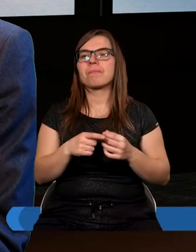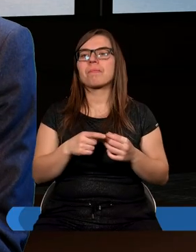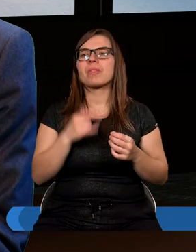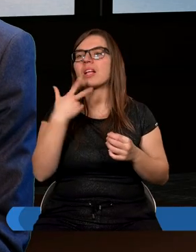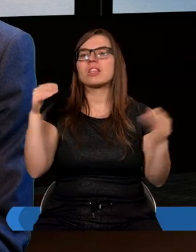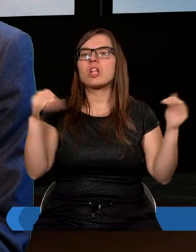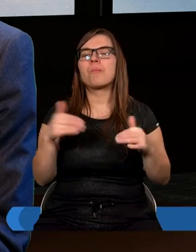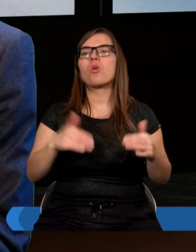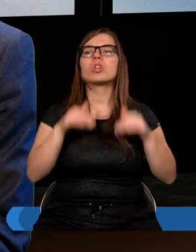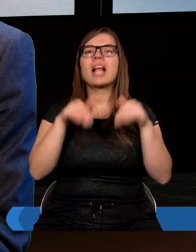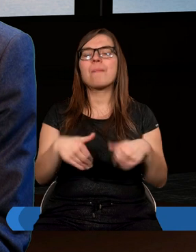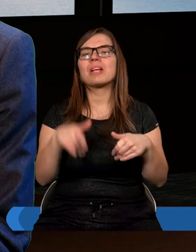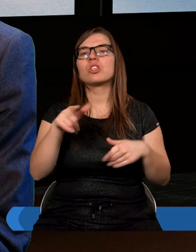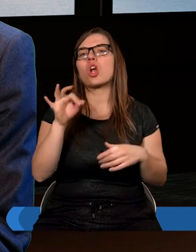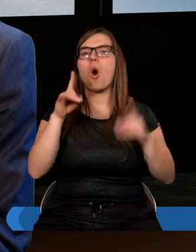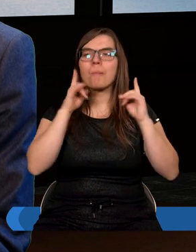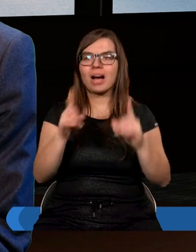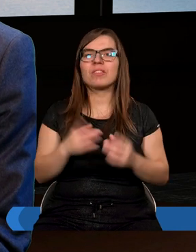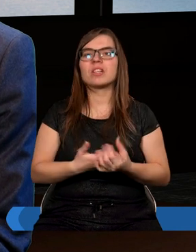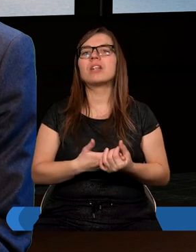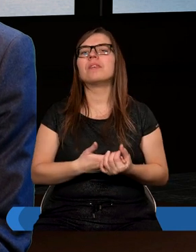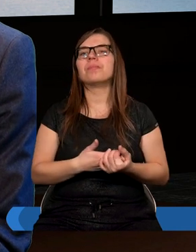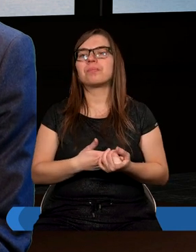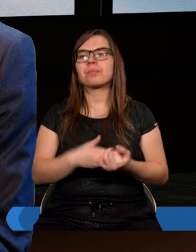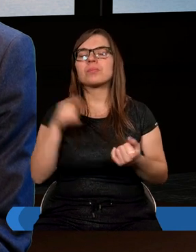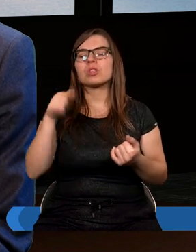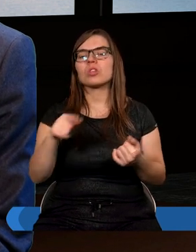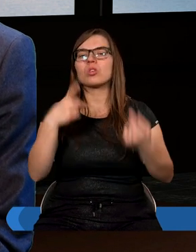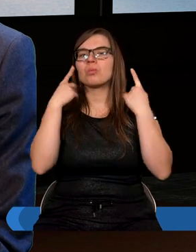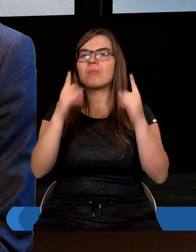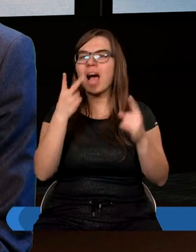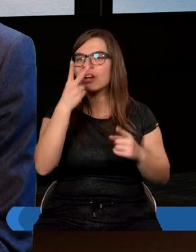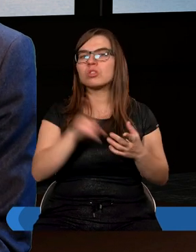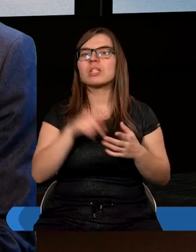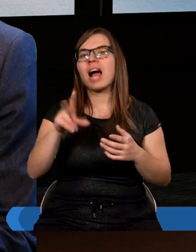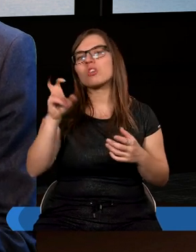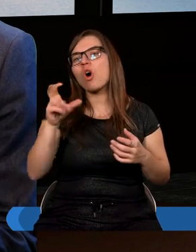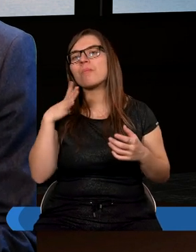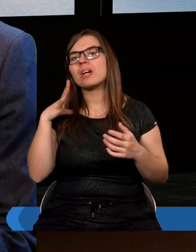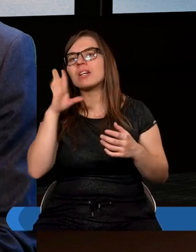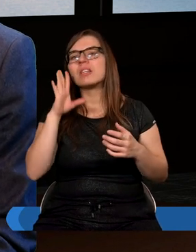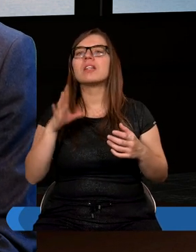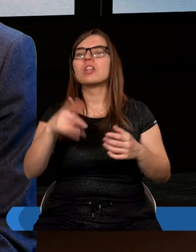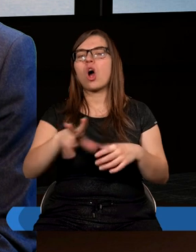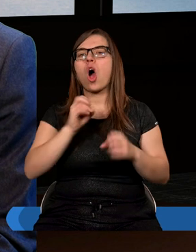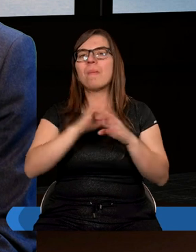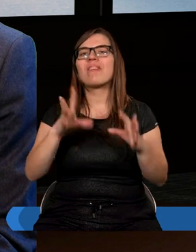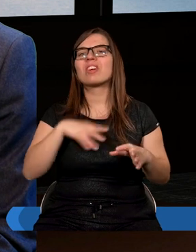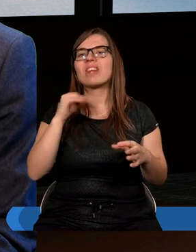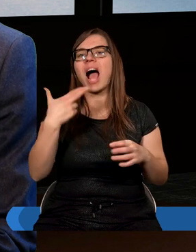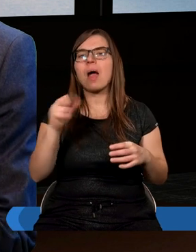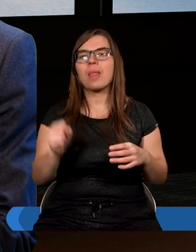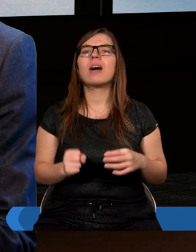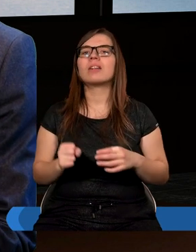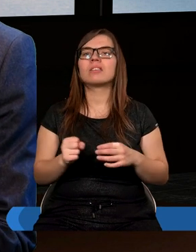można milczeć z nami z prawdą. I tutaj patrząc choćby na to, co jest w objawieniu świętego Jana, na